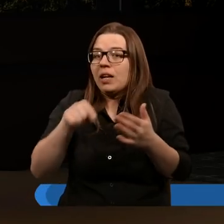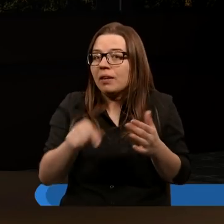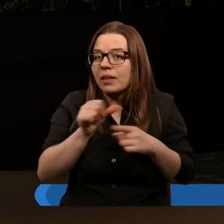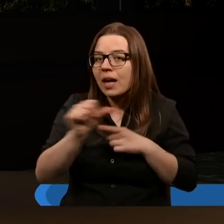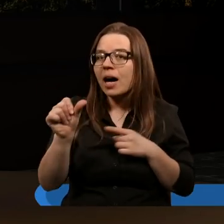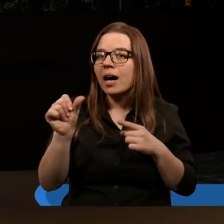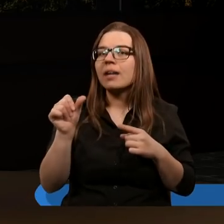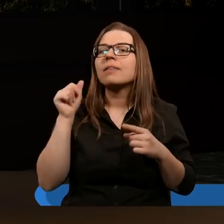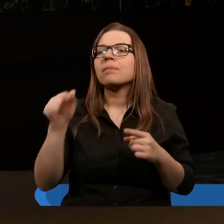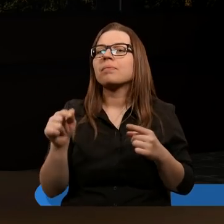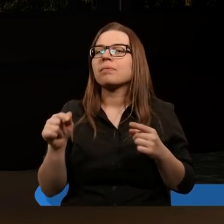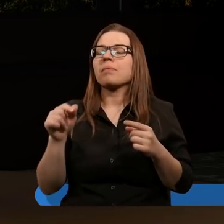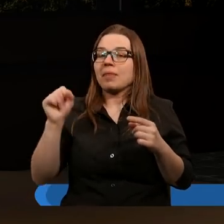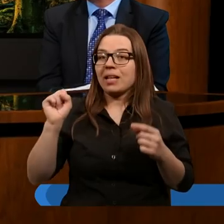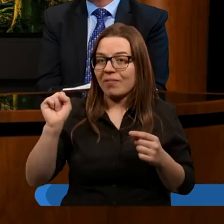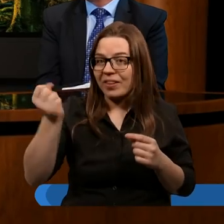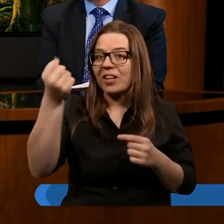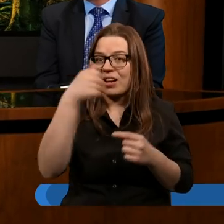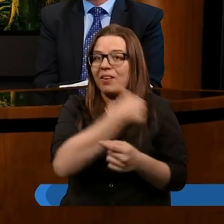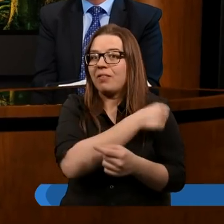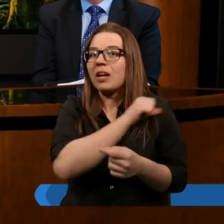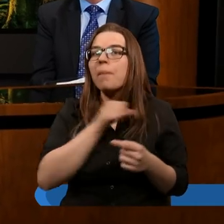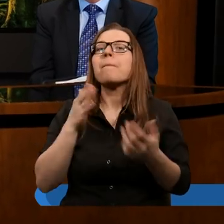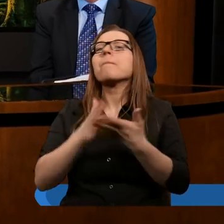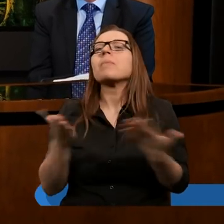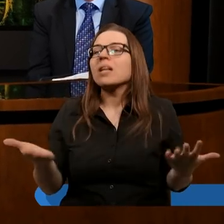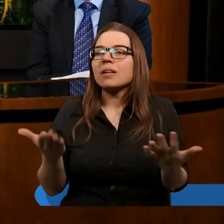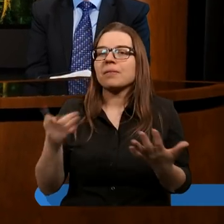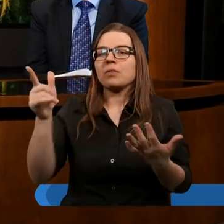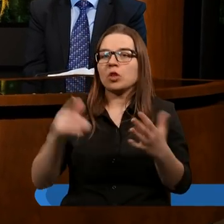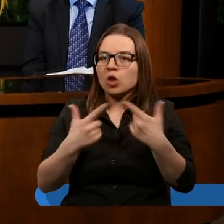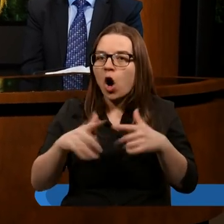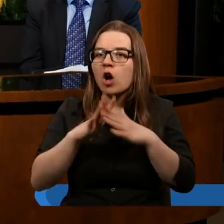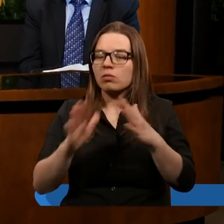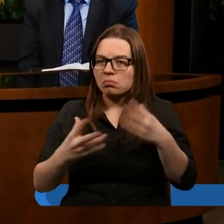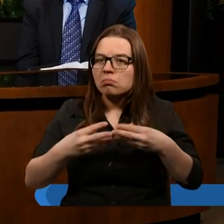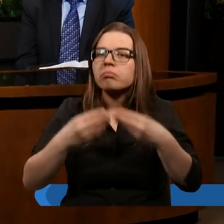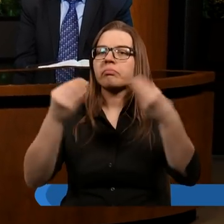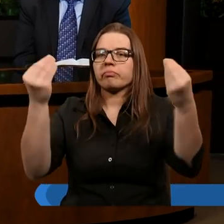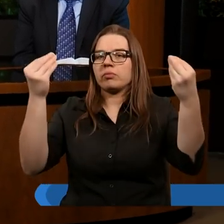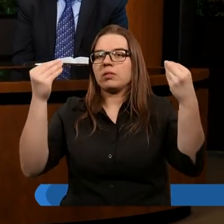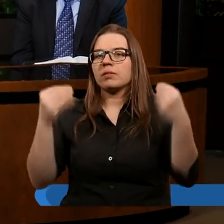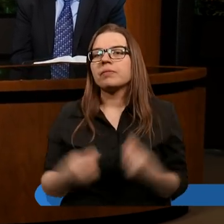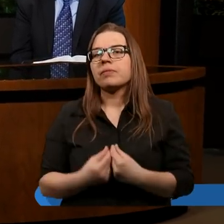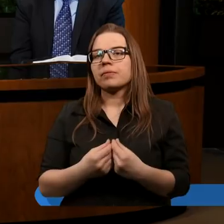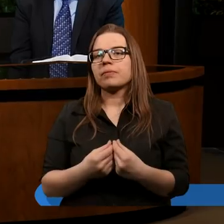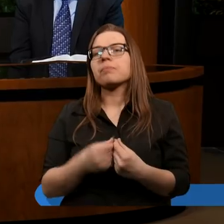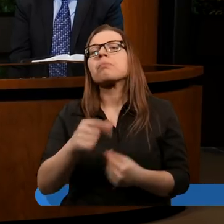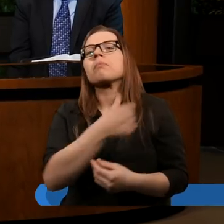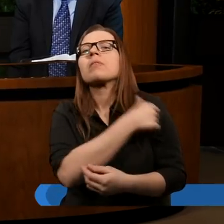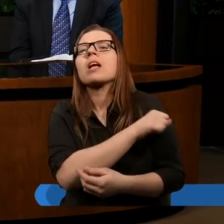chrześcijaństwo rozwyciężało właśnie przez to, że Kościół rósł. Tak. Ale to chrześcijaństwo